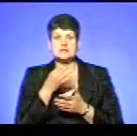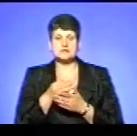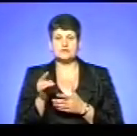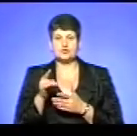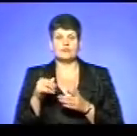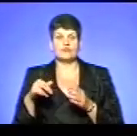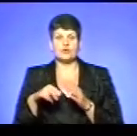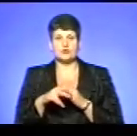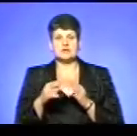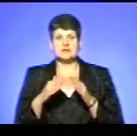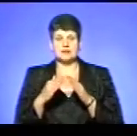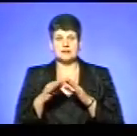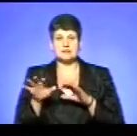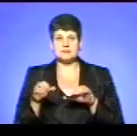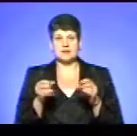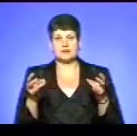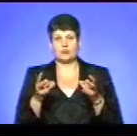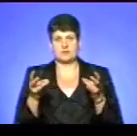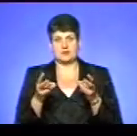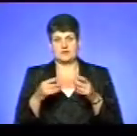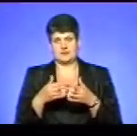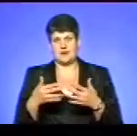виходити з хати і забирати необхідні речі.